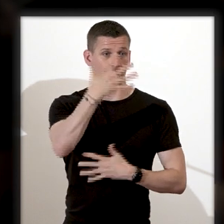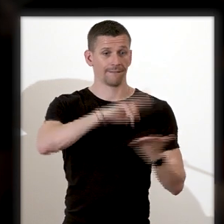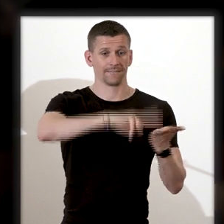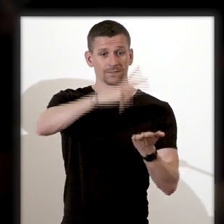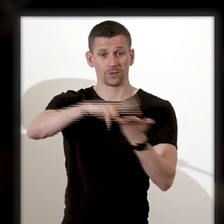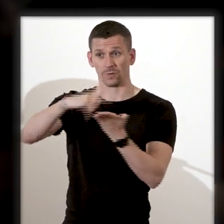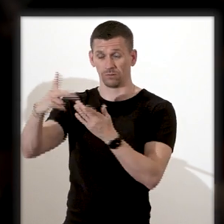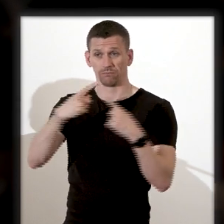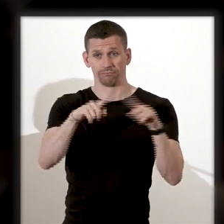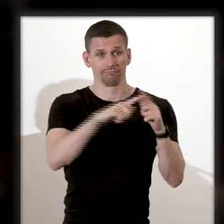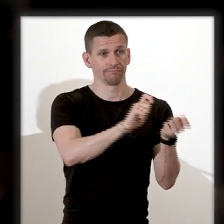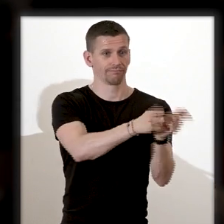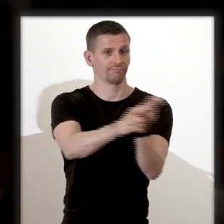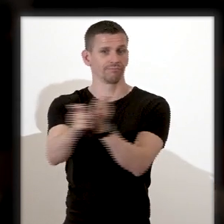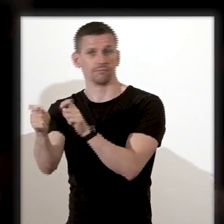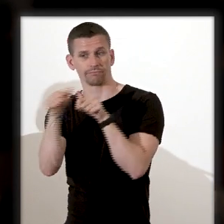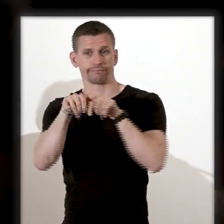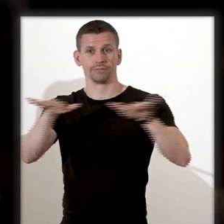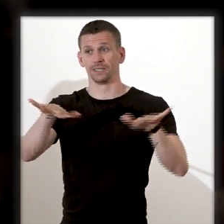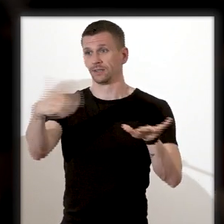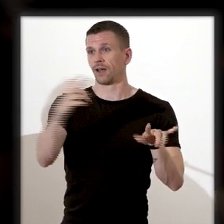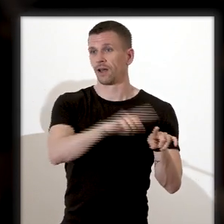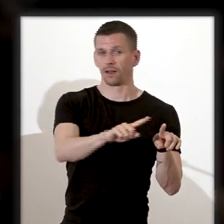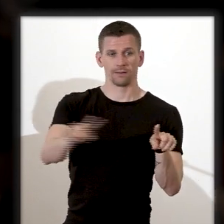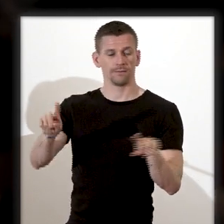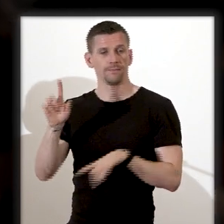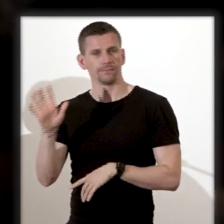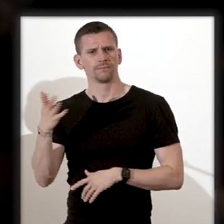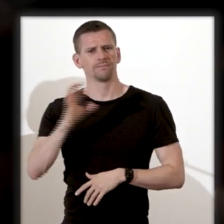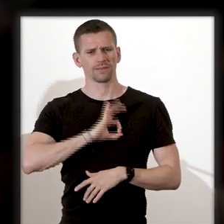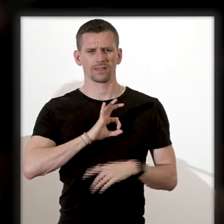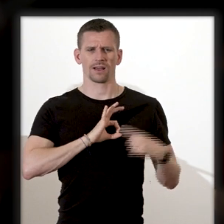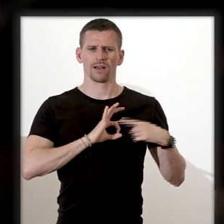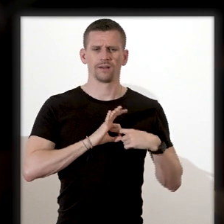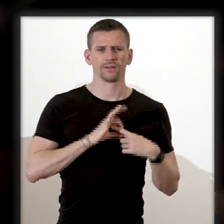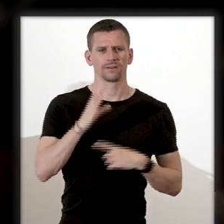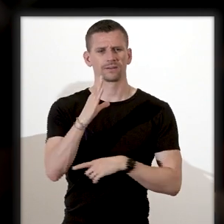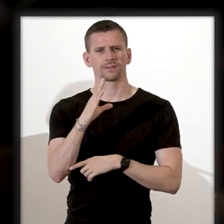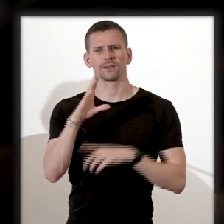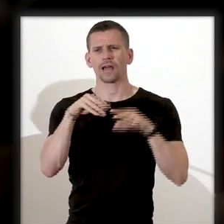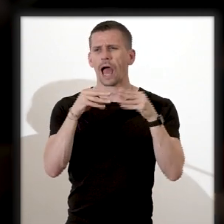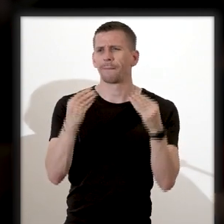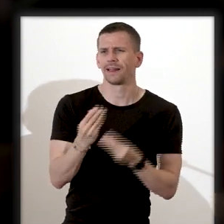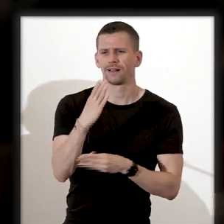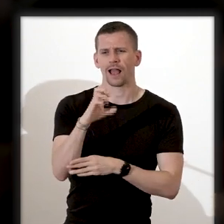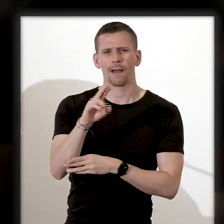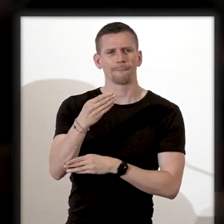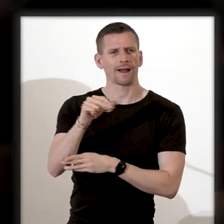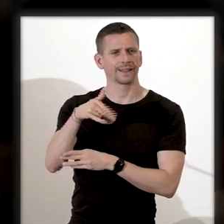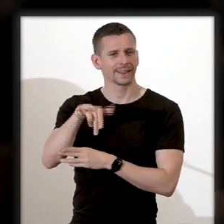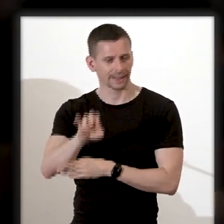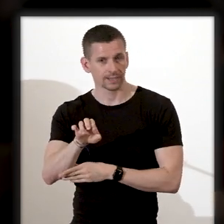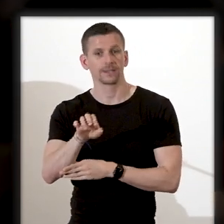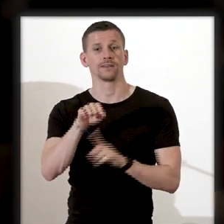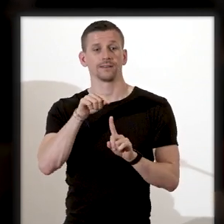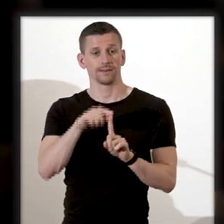vous parler tout de suite, à la version souvent médaille en céramique qui sera reproduite en fait par l'entreprise Wedgwood